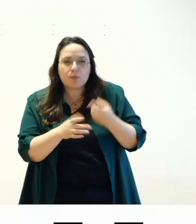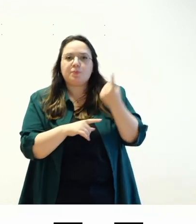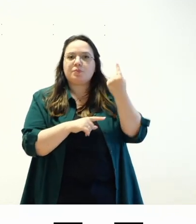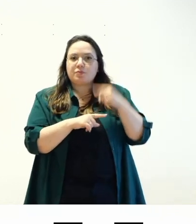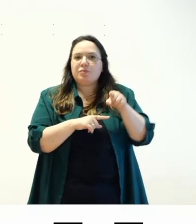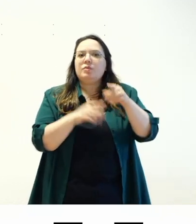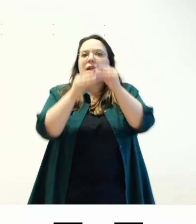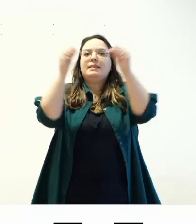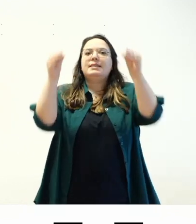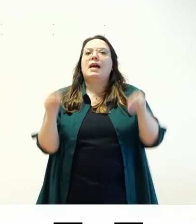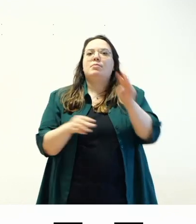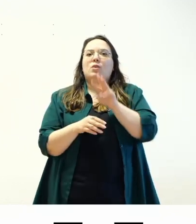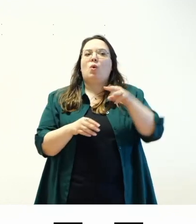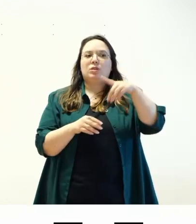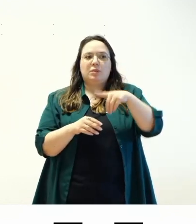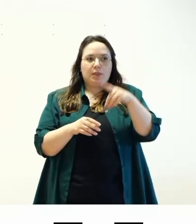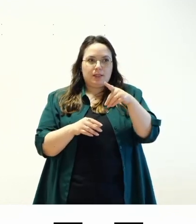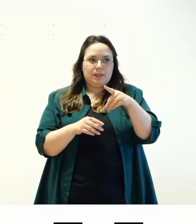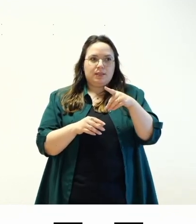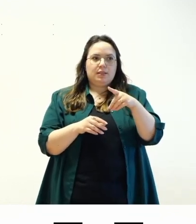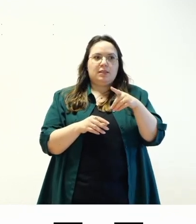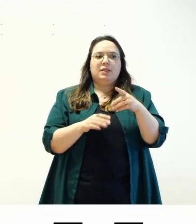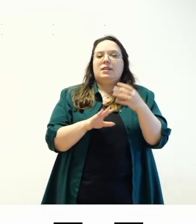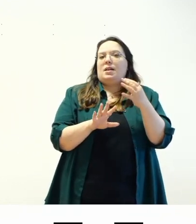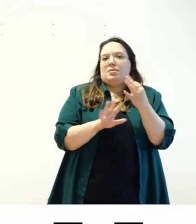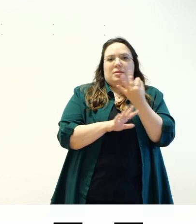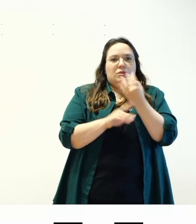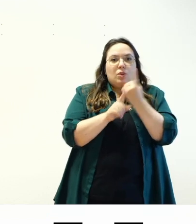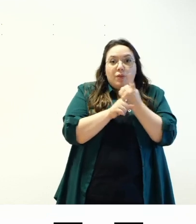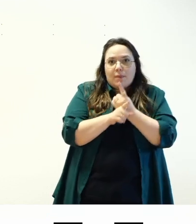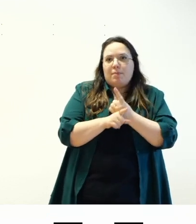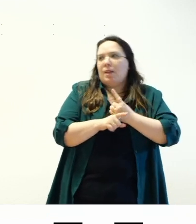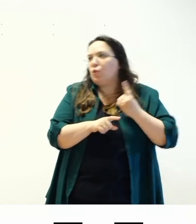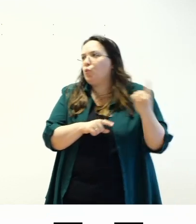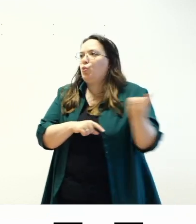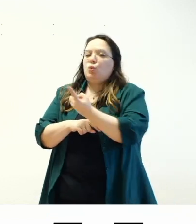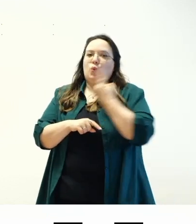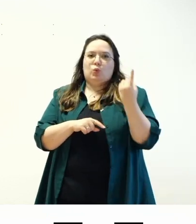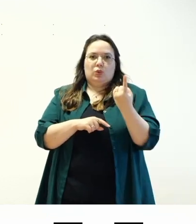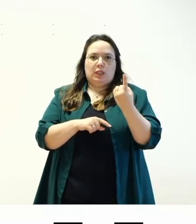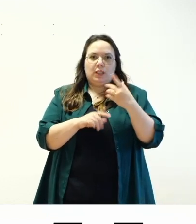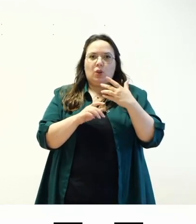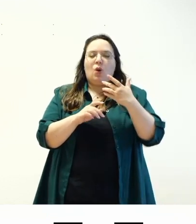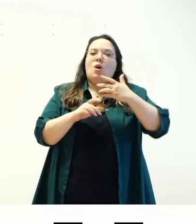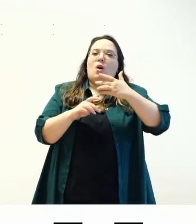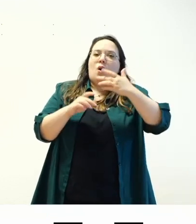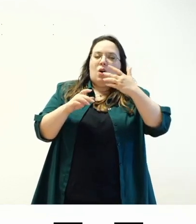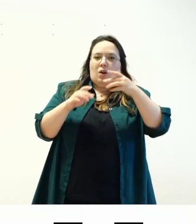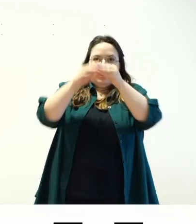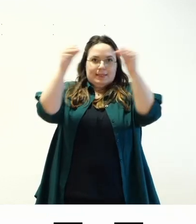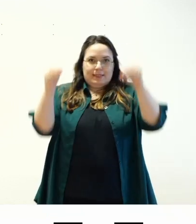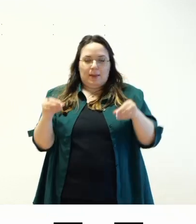dovrebbero essere perfettamente navigabili da tastiera quindi tutti gli elementi interattivi sono raggiungibili utilizzando il tasto tab